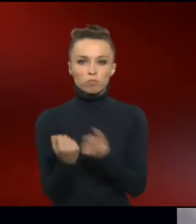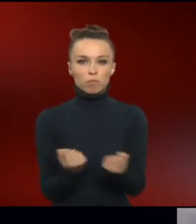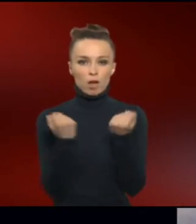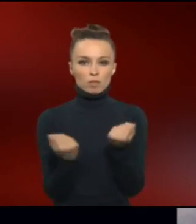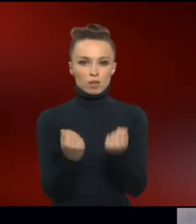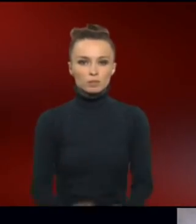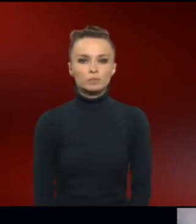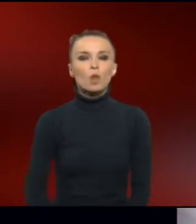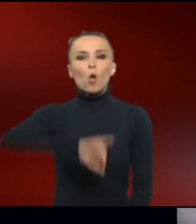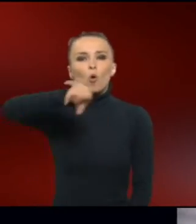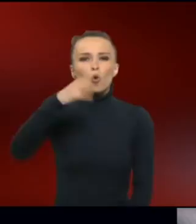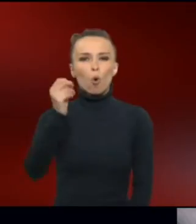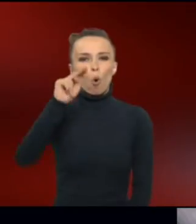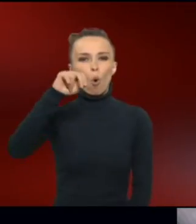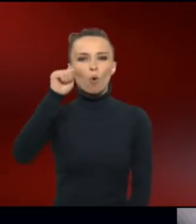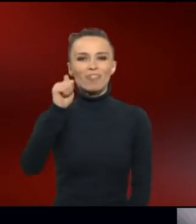Jonas. Jo.